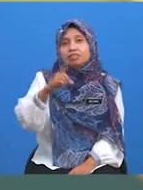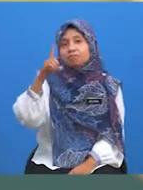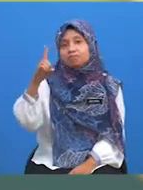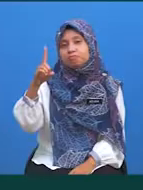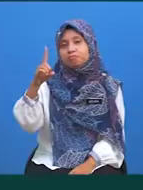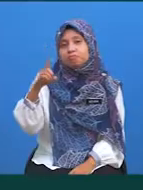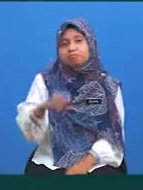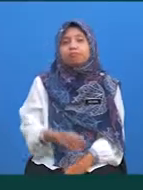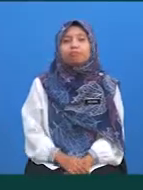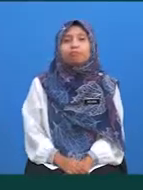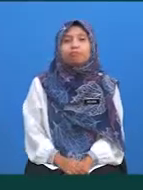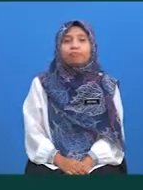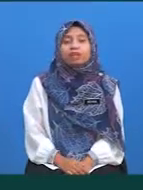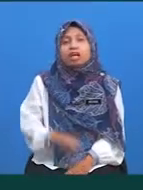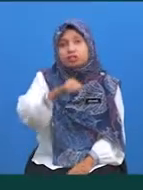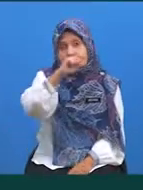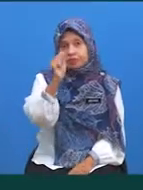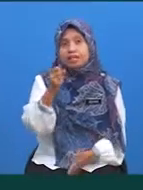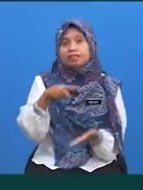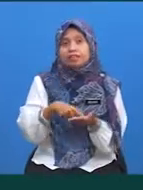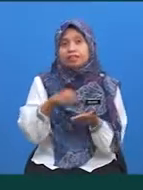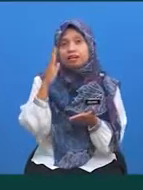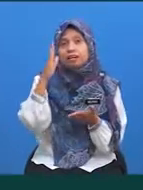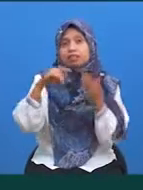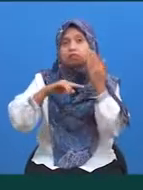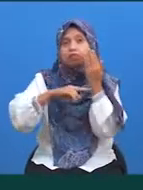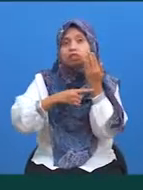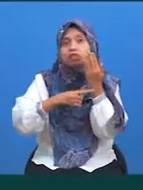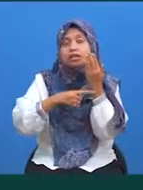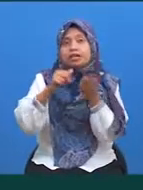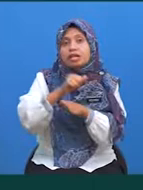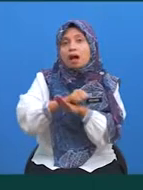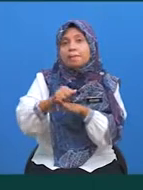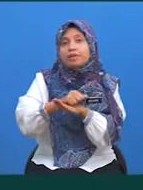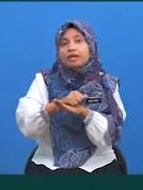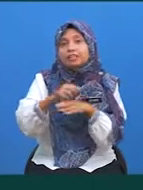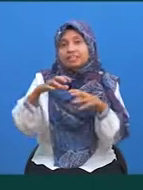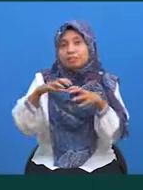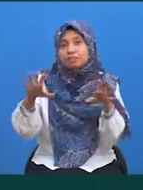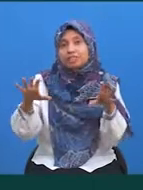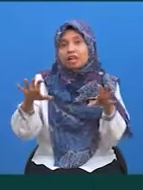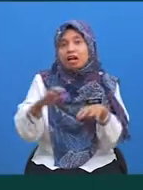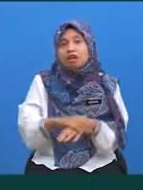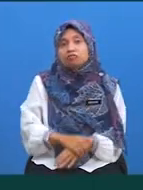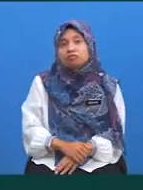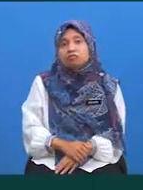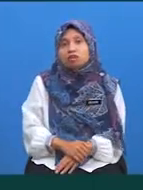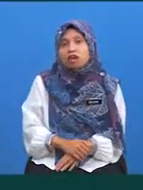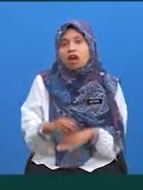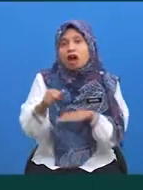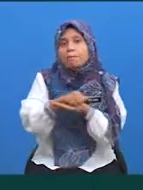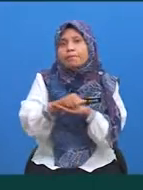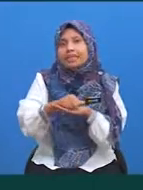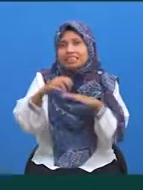Soalan ini akan menggunakan aplikasi Pecah Aplikasi